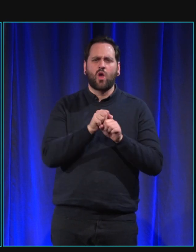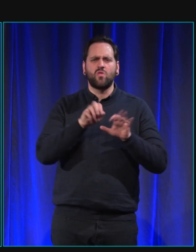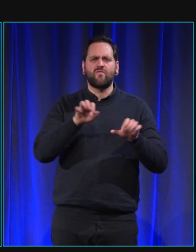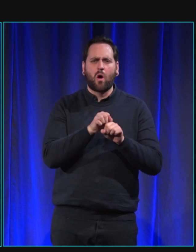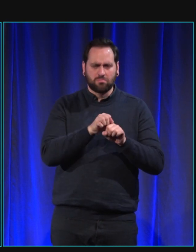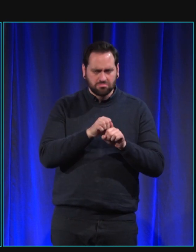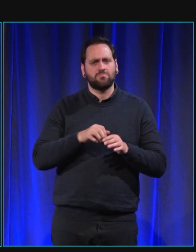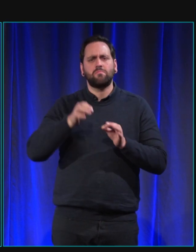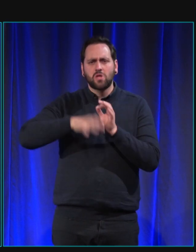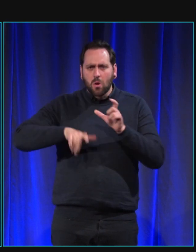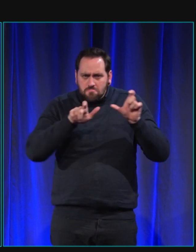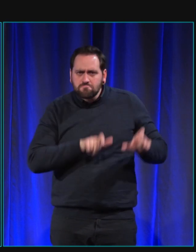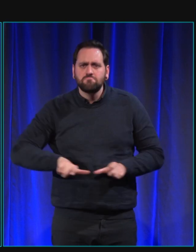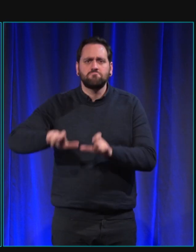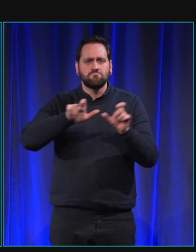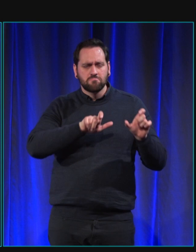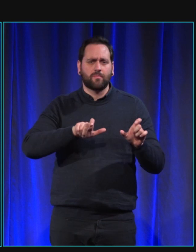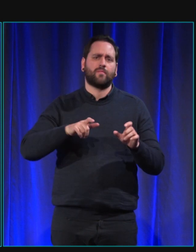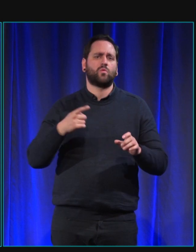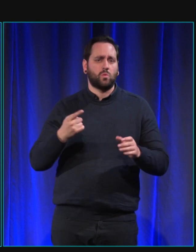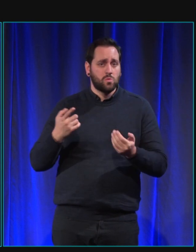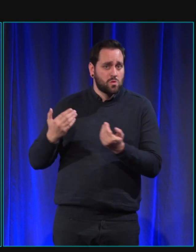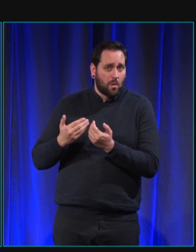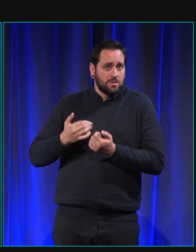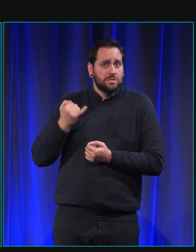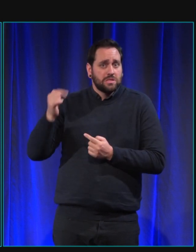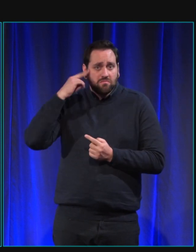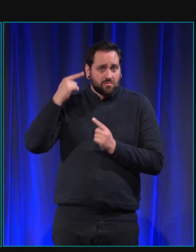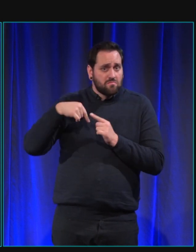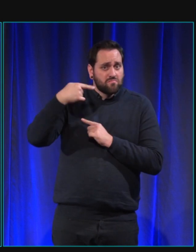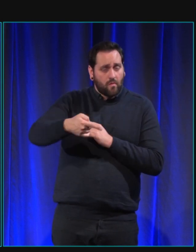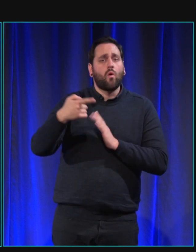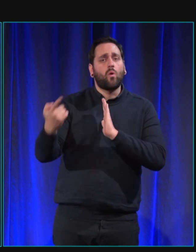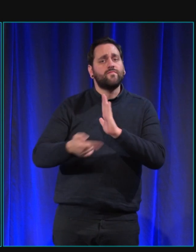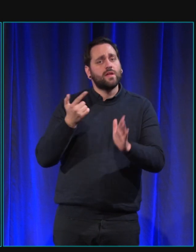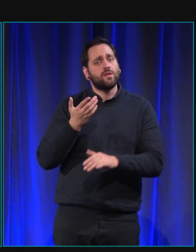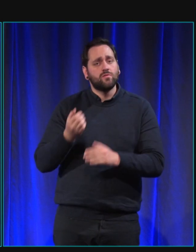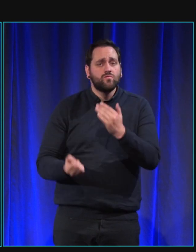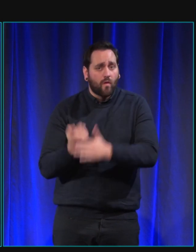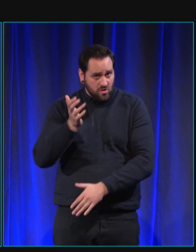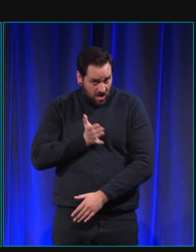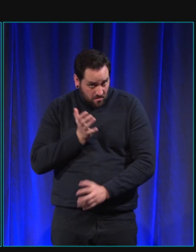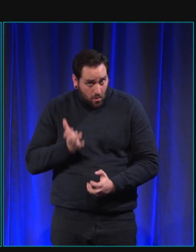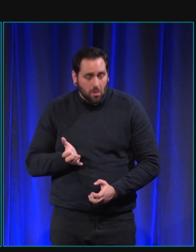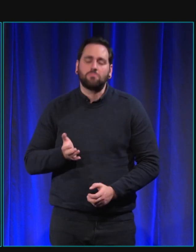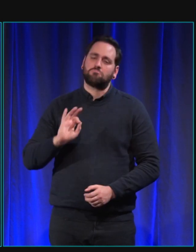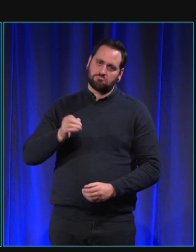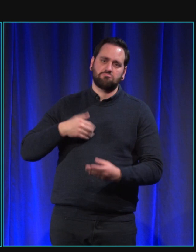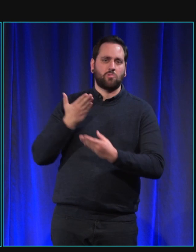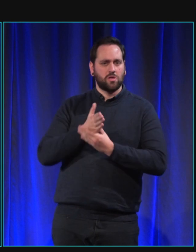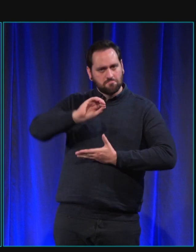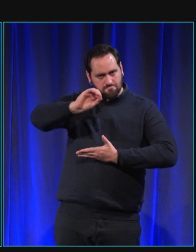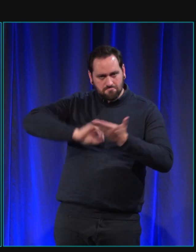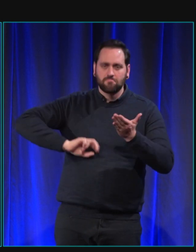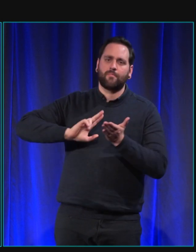demande si éventuellement on pense renouveler, faire une demande de renouvellement. Donc là, effectivement, j'ai fait un dossier. Et puis, l'équipe d